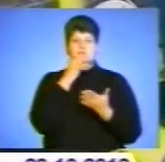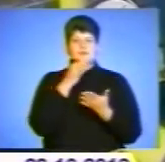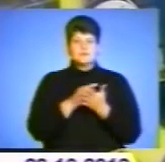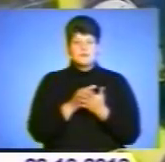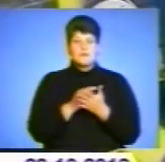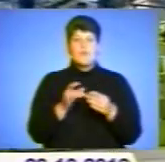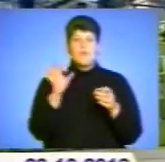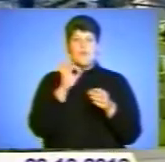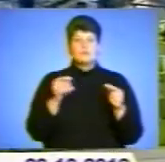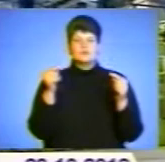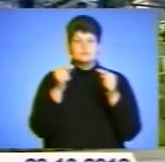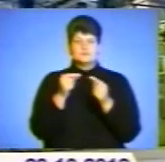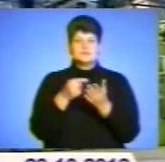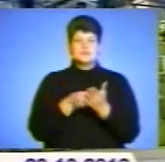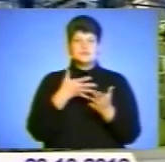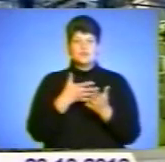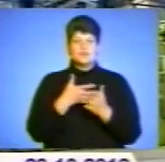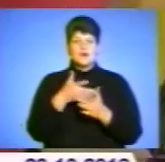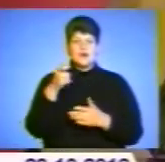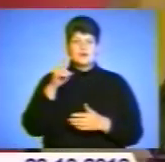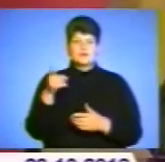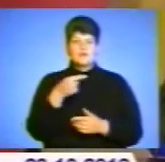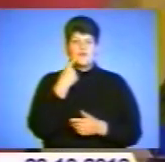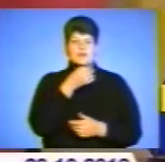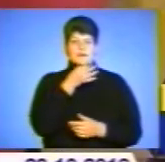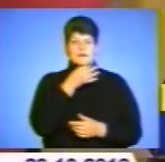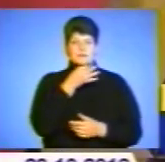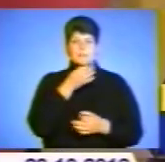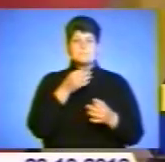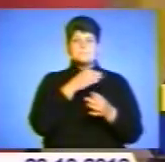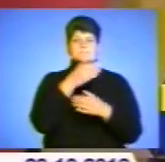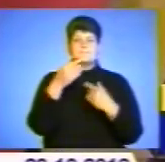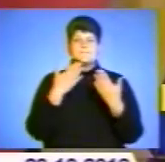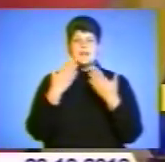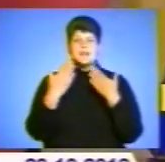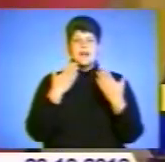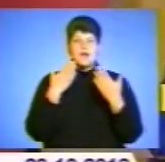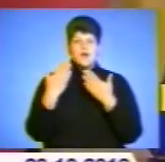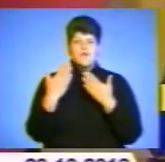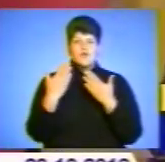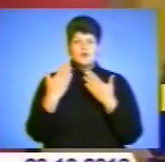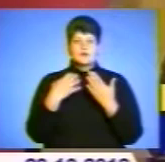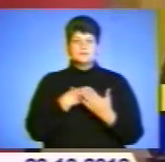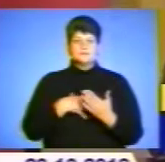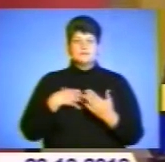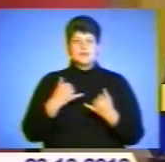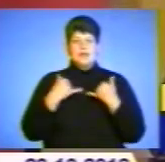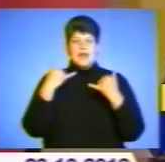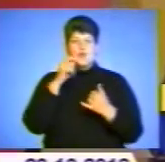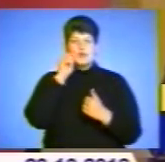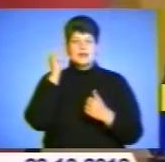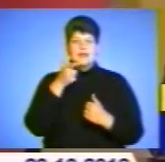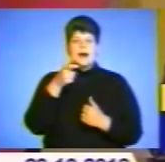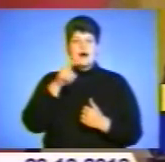конкретну вартість блакитного палива говорити зарано. Переговори по актуальному для України так називаємому газовому